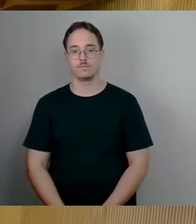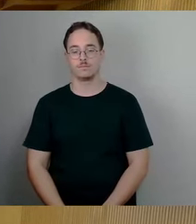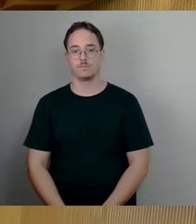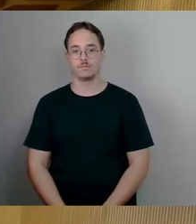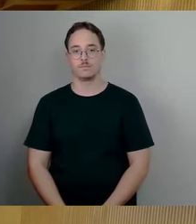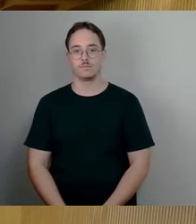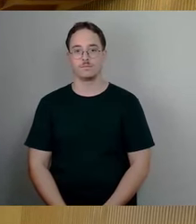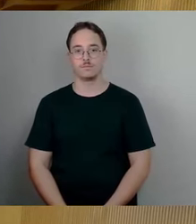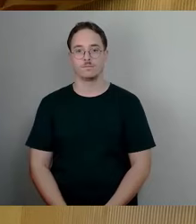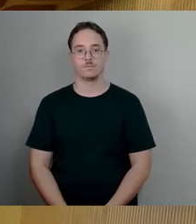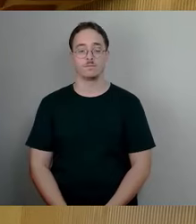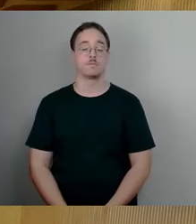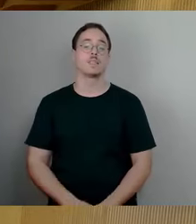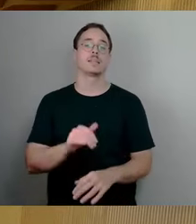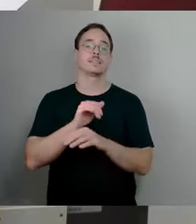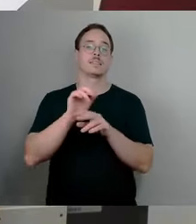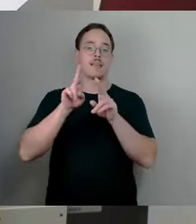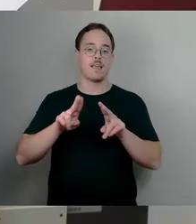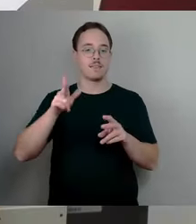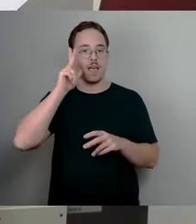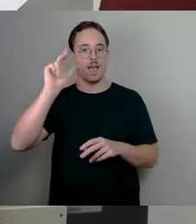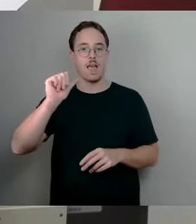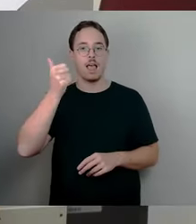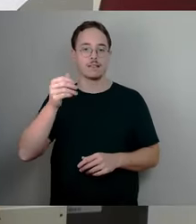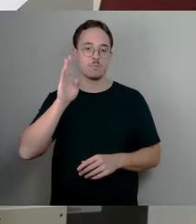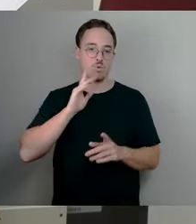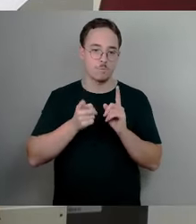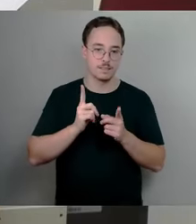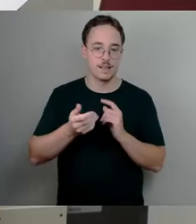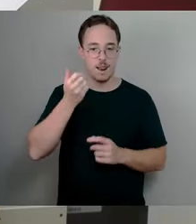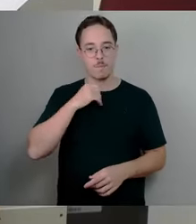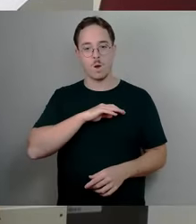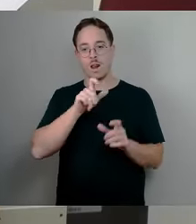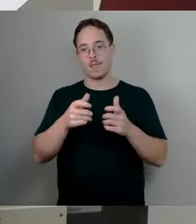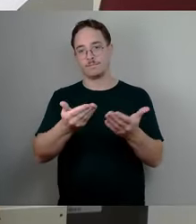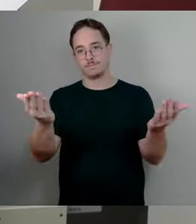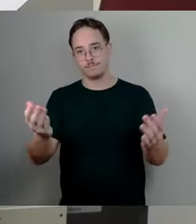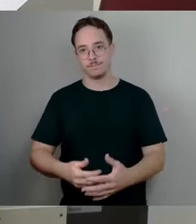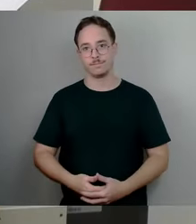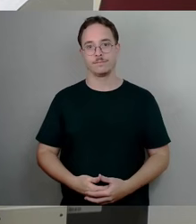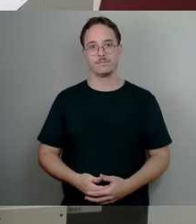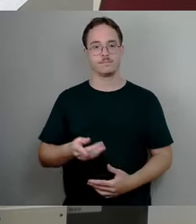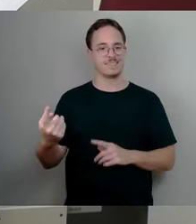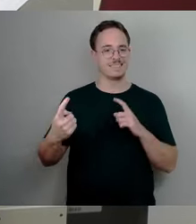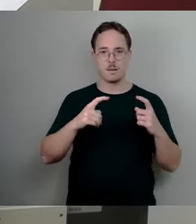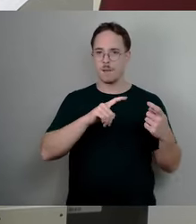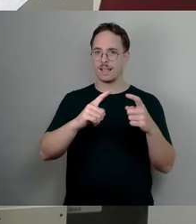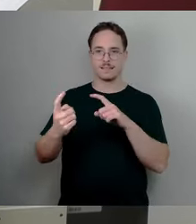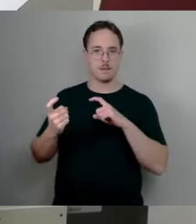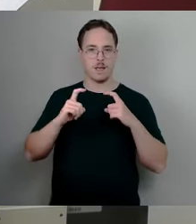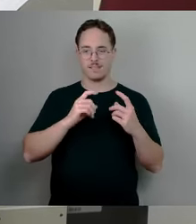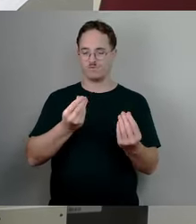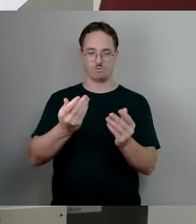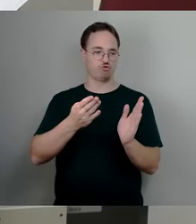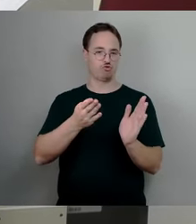Sehr geehrter Herr erster Bürgermeister, sehr geehrte Kolleginnen und Kollegen, die gesamte Debatte ist ja schon völlig schief. Das